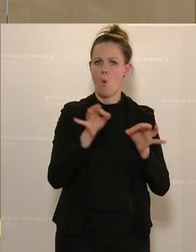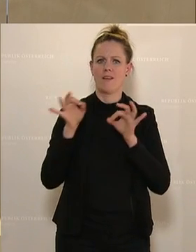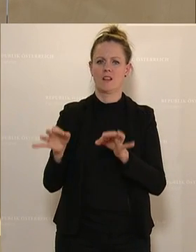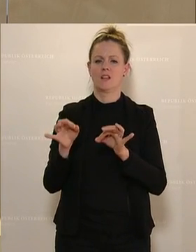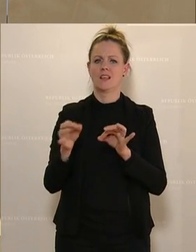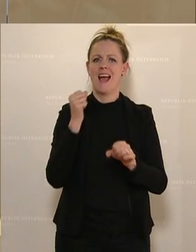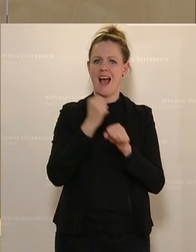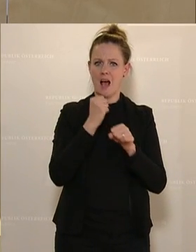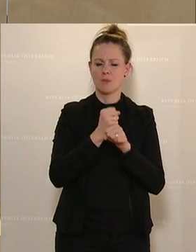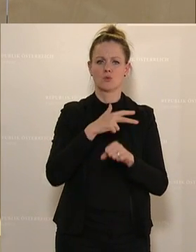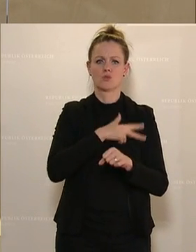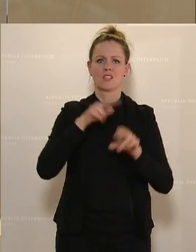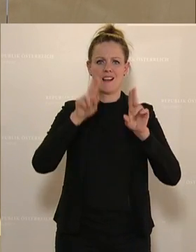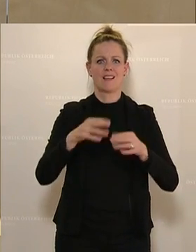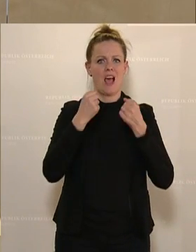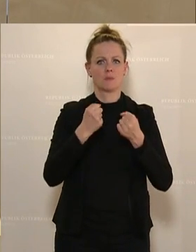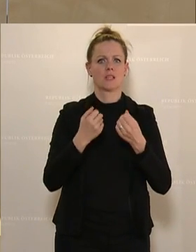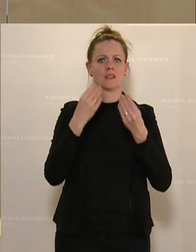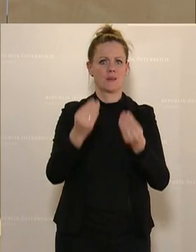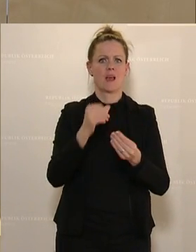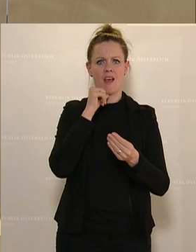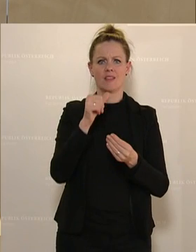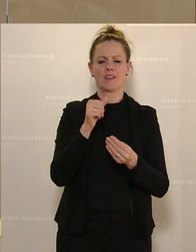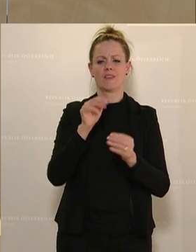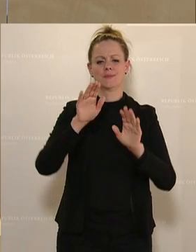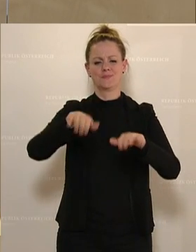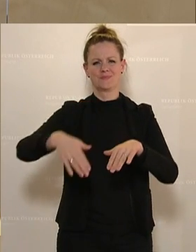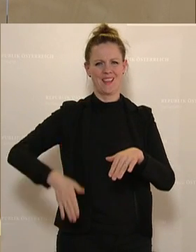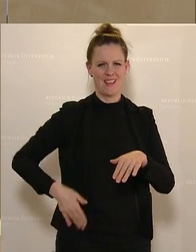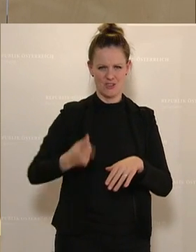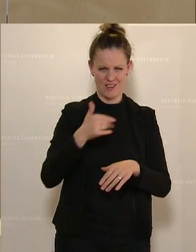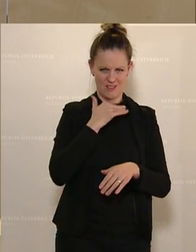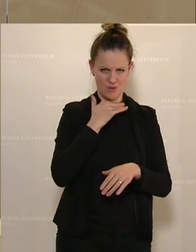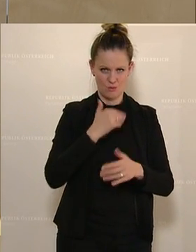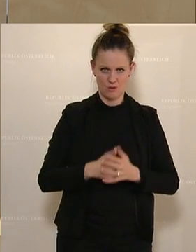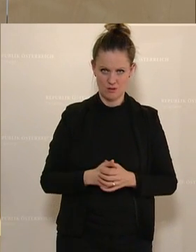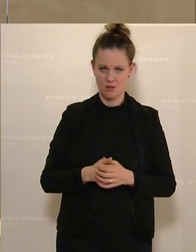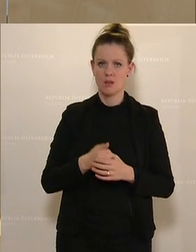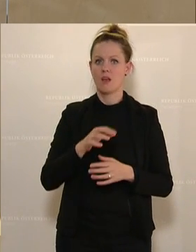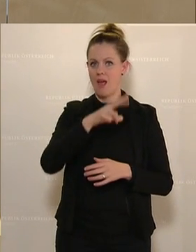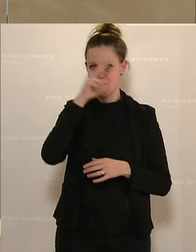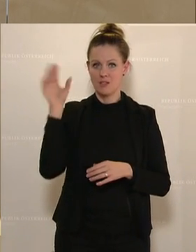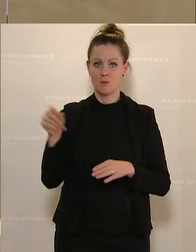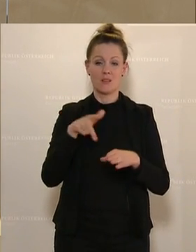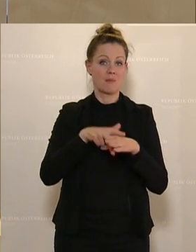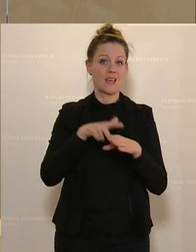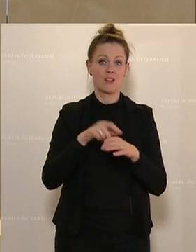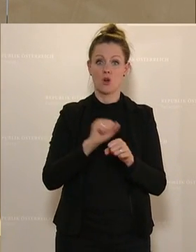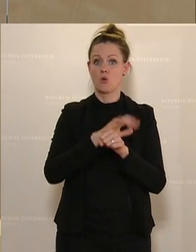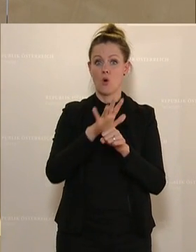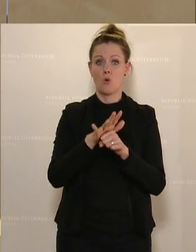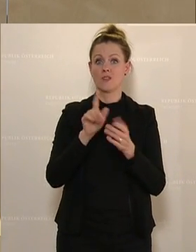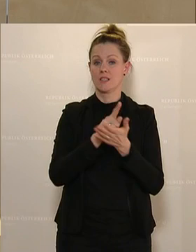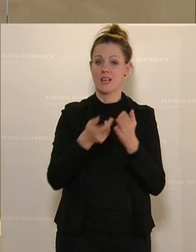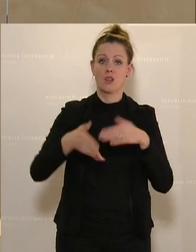arbeits- und sozialrechtlich abzusichern und nicht mit einem Taschengeld abzuspeisen. Für Menschen mit Behinderungen ist diese Corona-Zeit sowieso